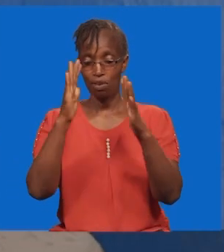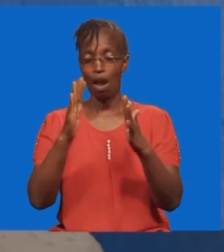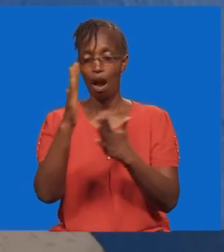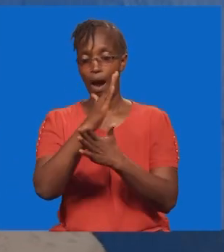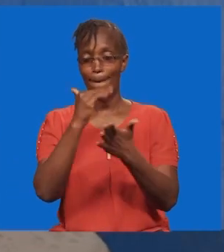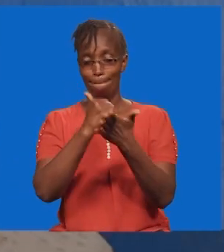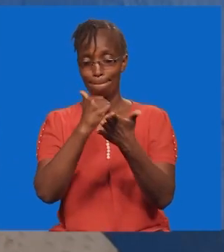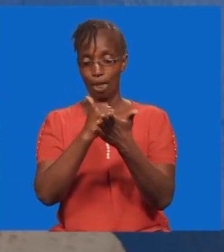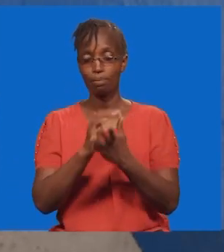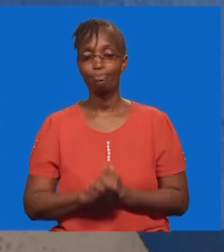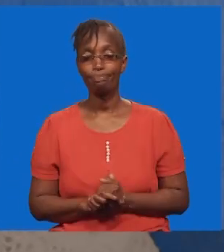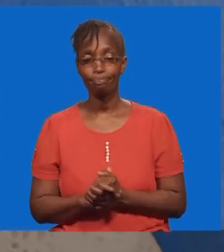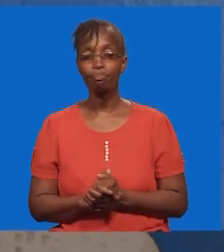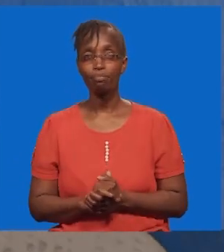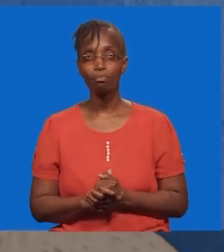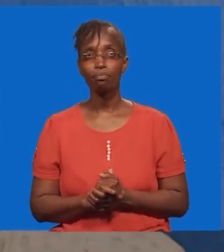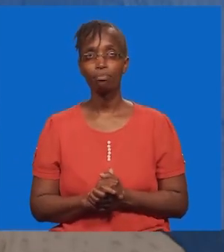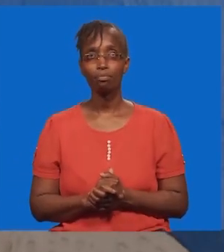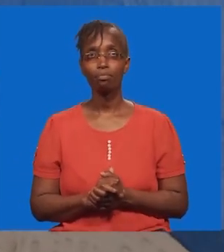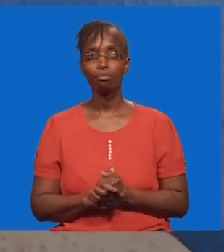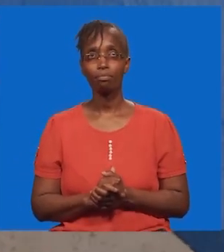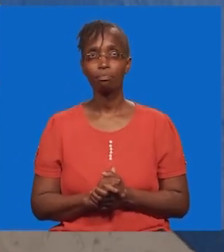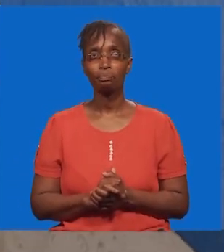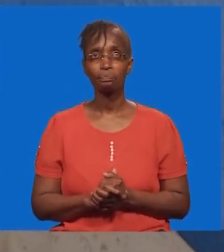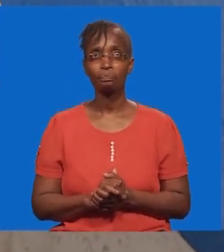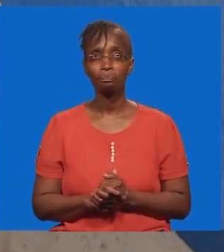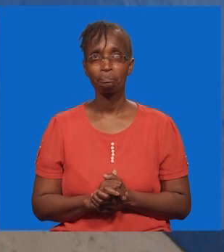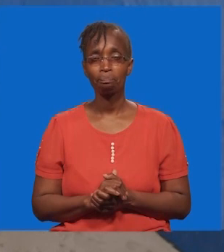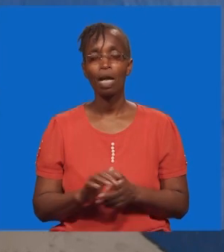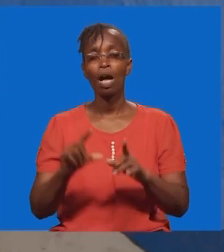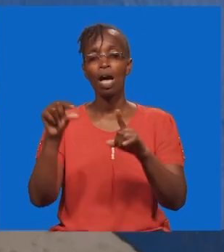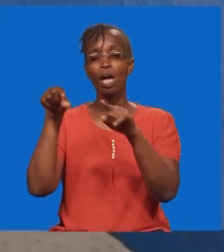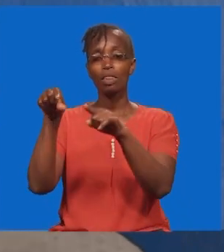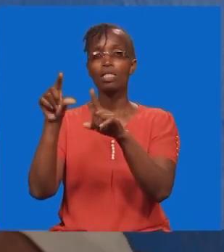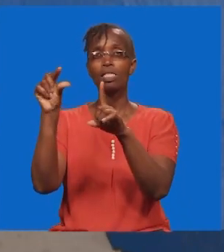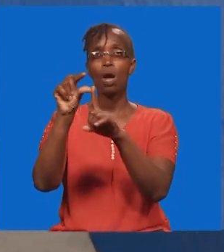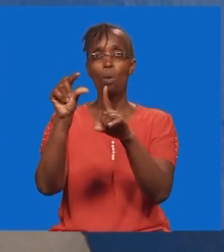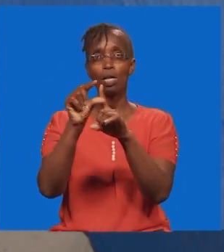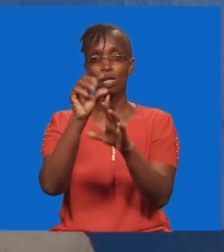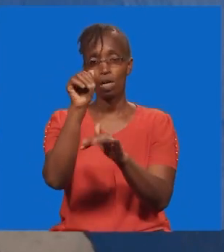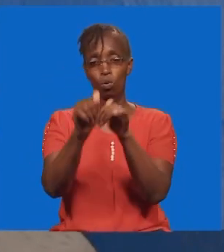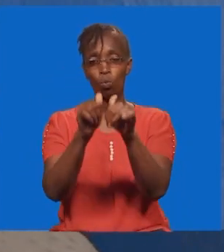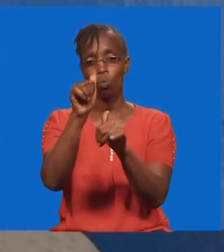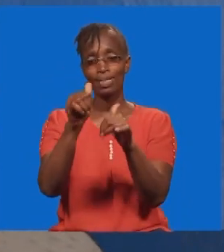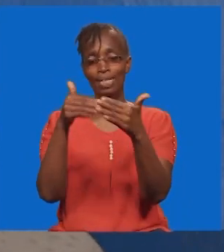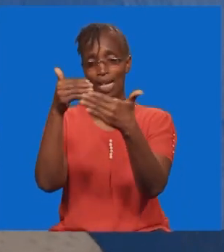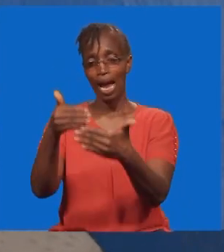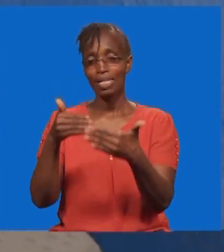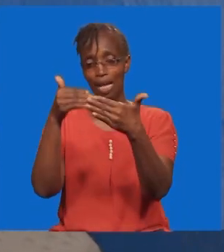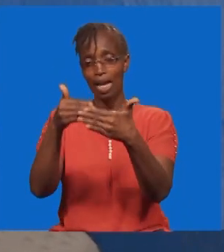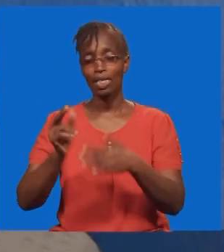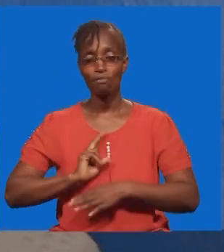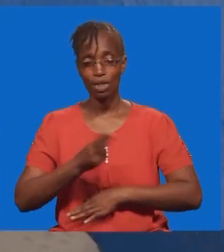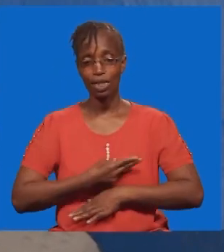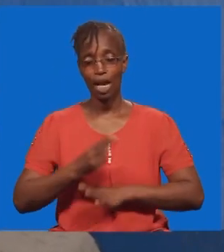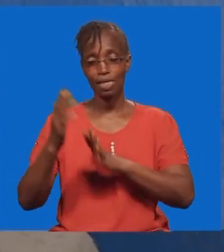Amen. Neno ambalo tumelisoma, mineno la kueka tumaini. Na